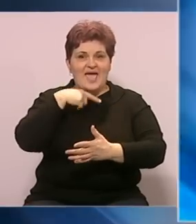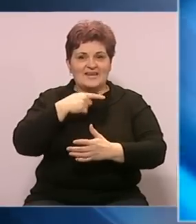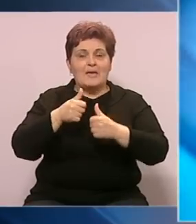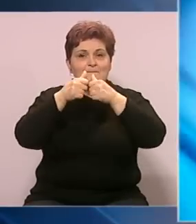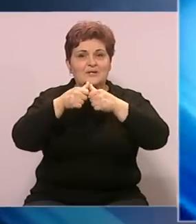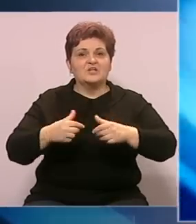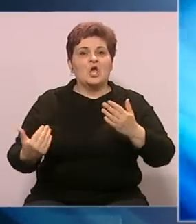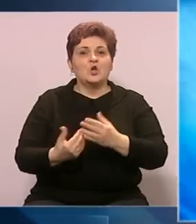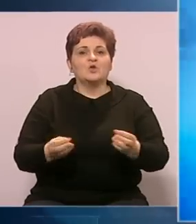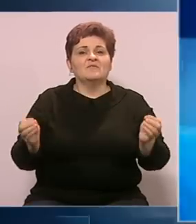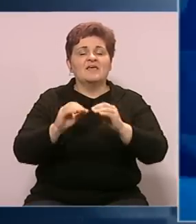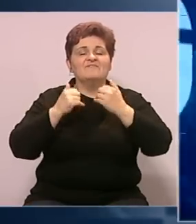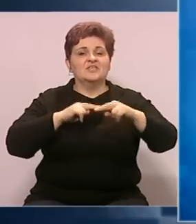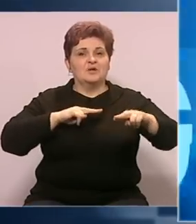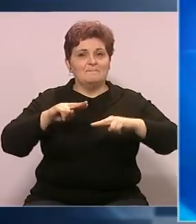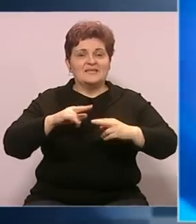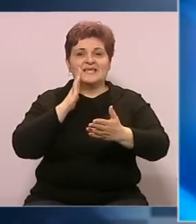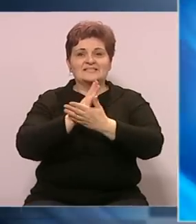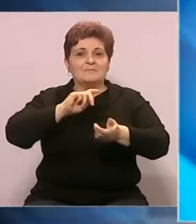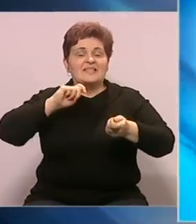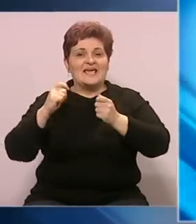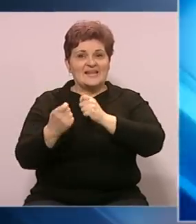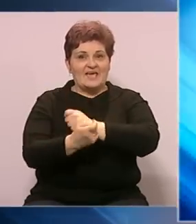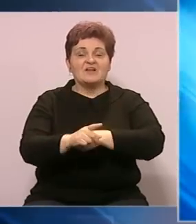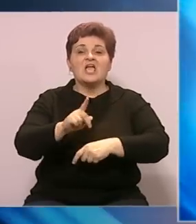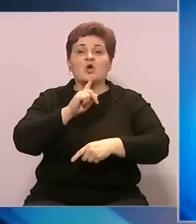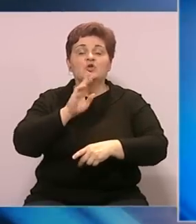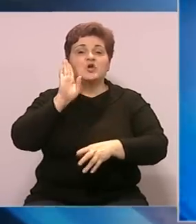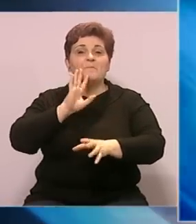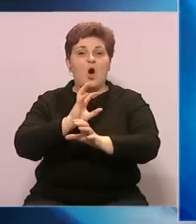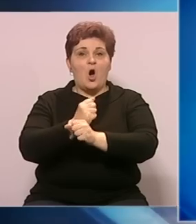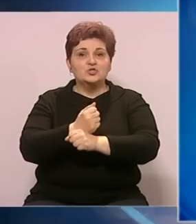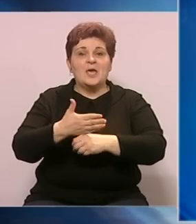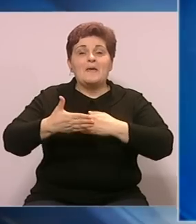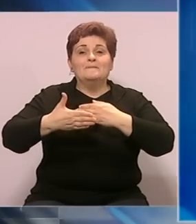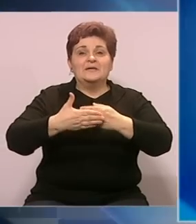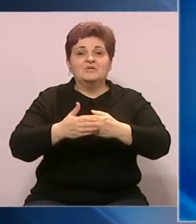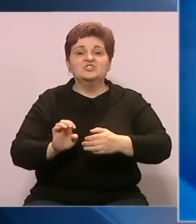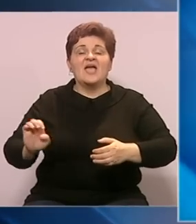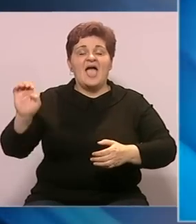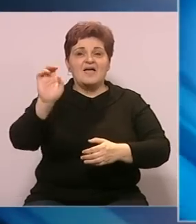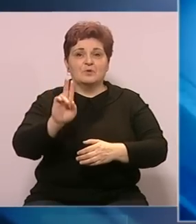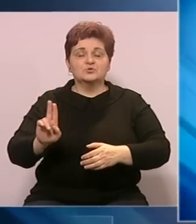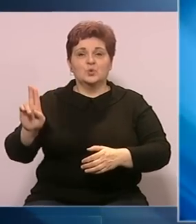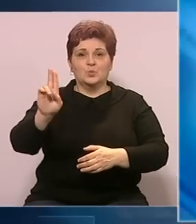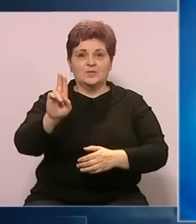prioritet novog saziva savjeta ministara biti reforme koje će Bosnu i Hercegovinu približiti Evropskoj uniji.